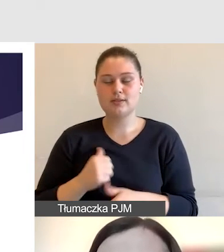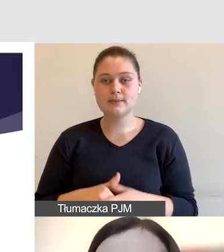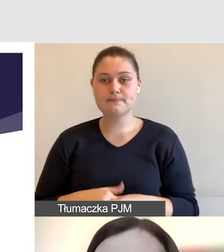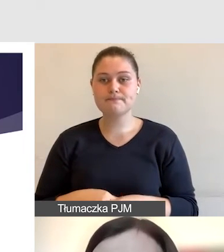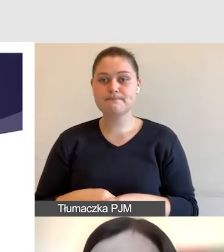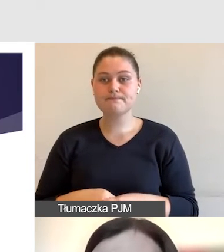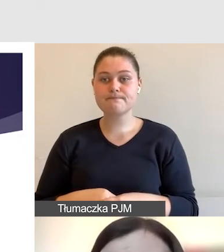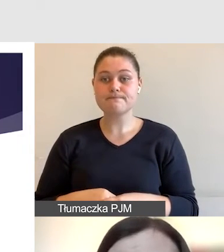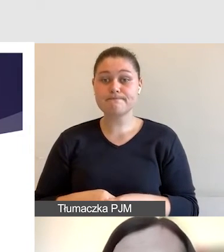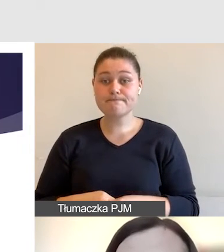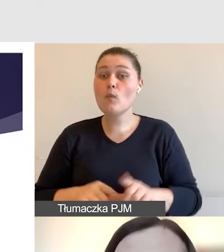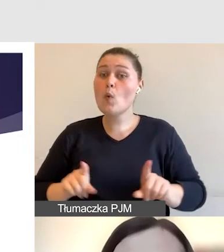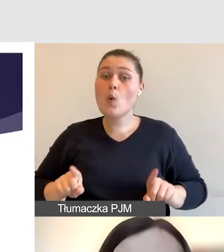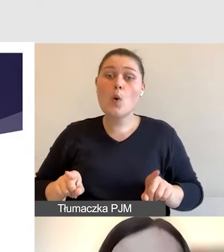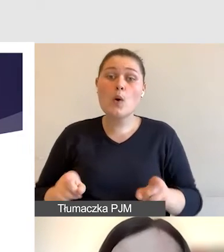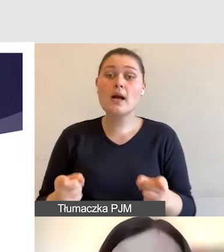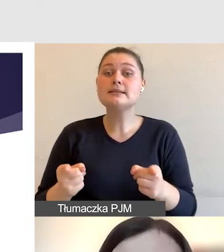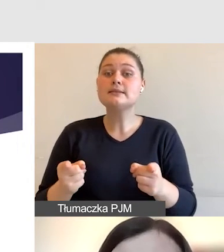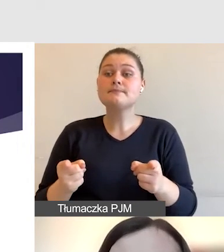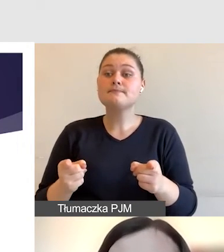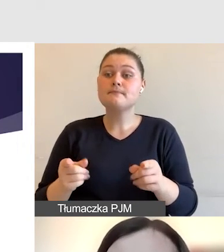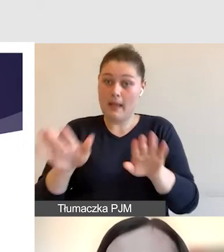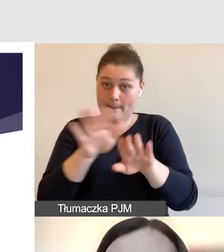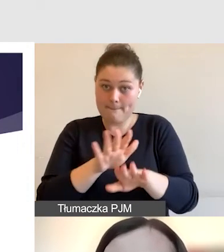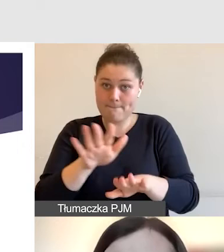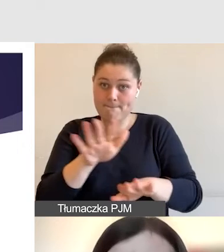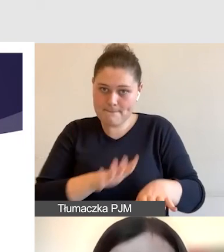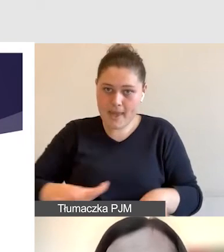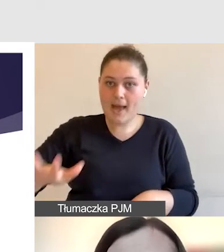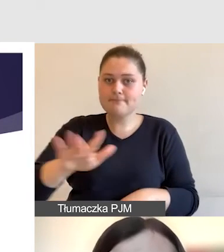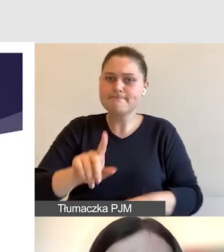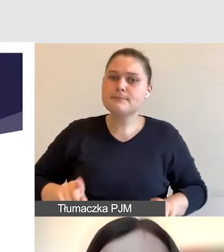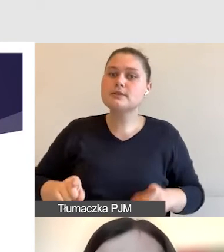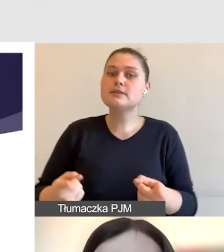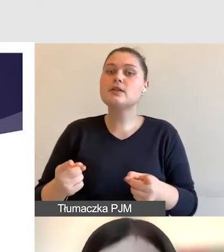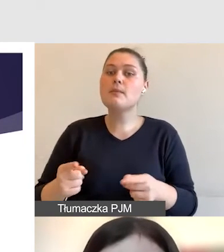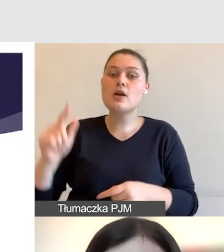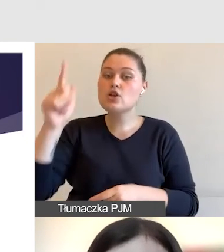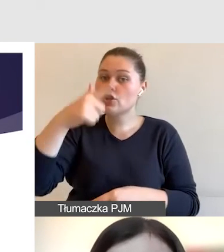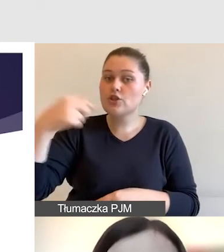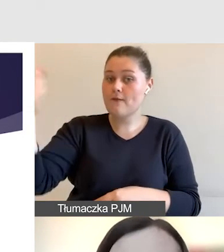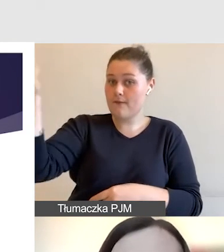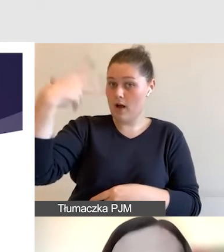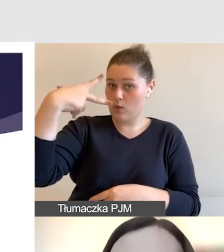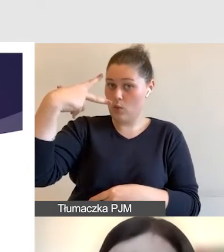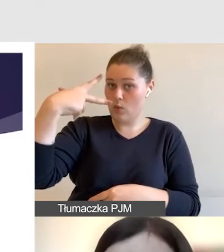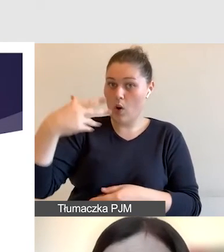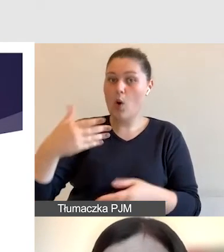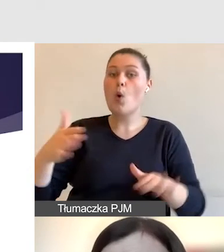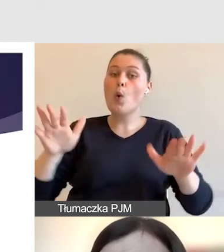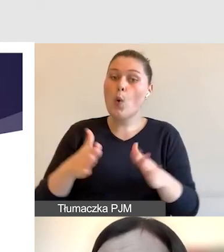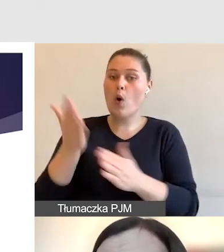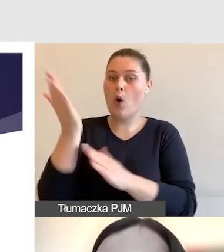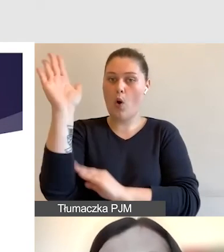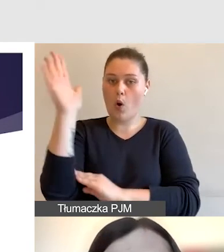Organizujemy miejsce tak, by światło świeciło nam na twarz, czyli przodem do okna. Jeśli